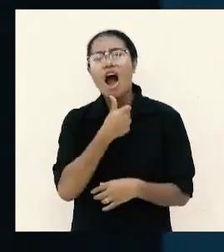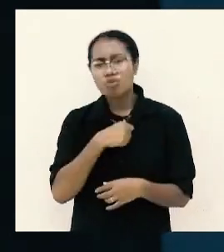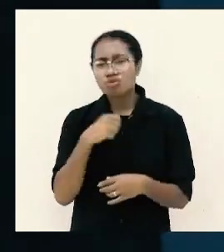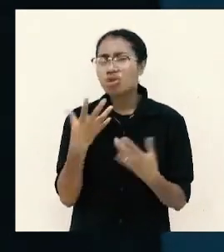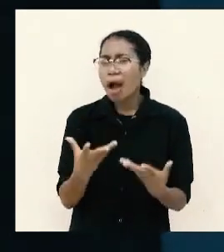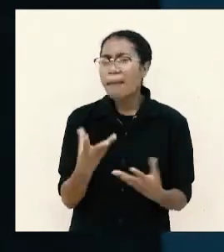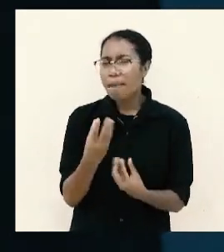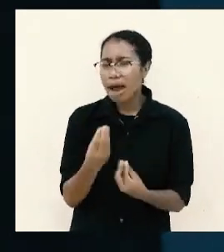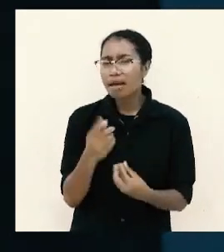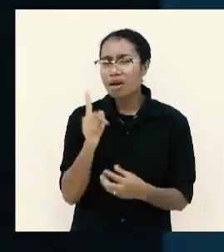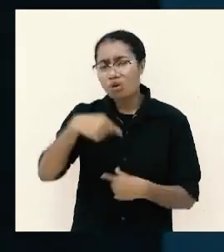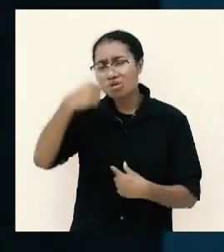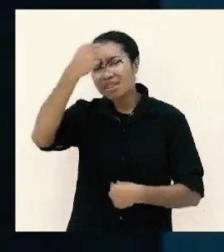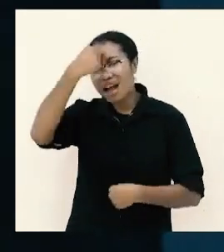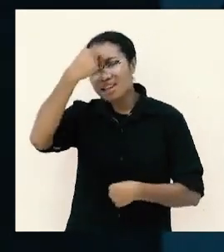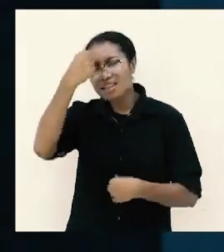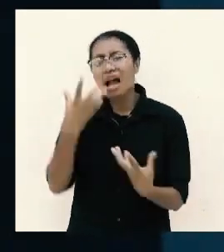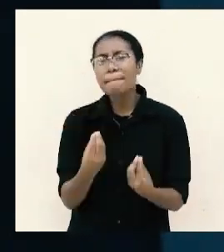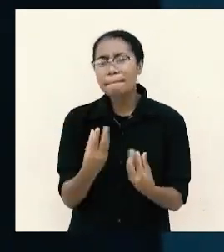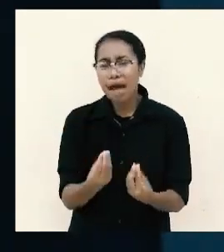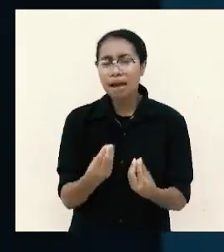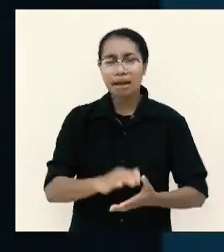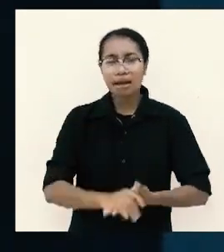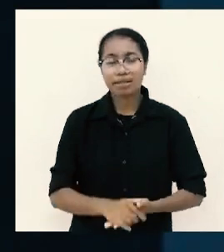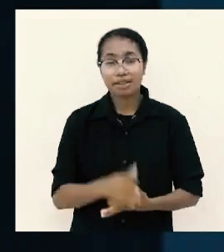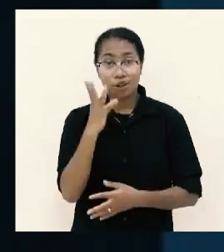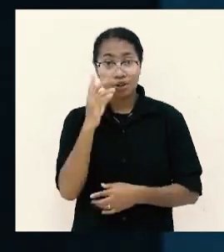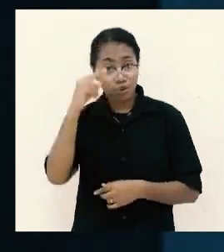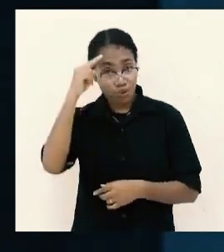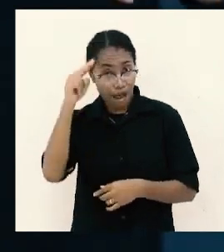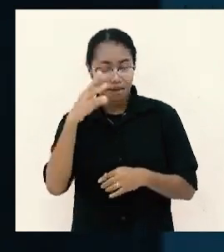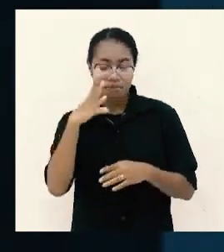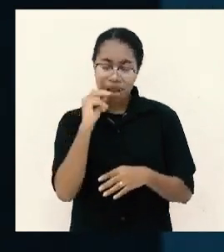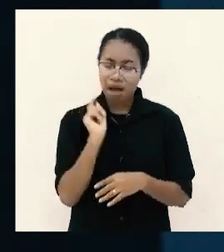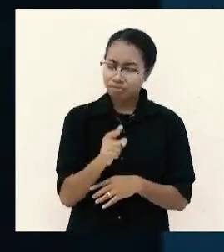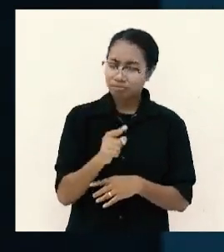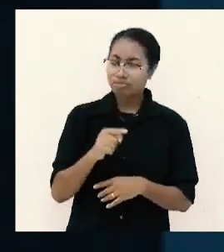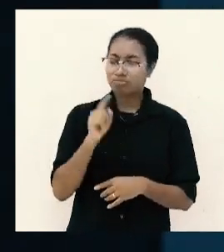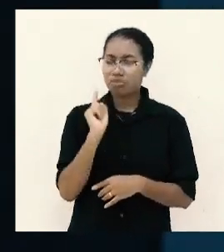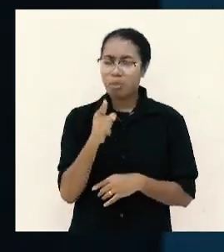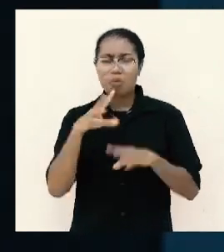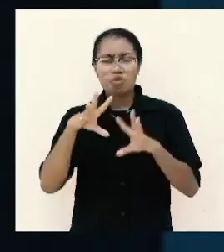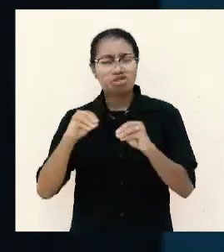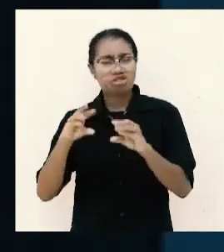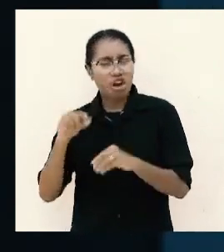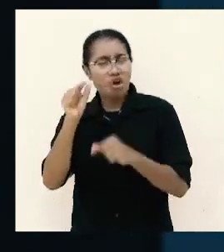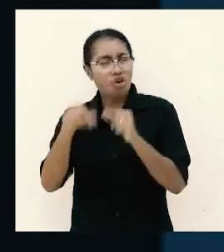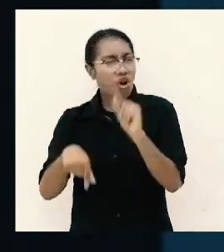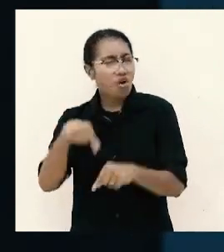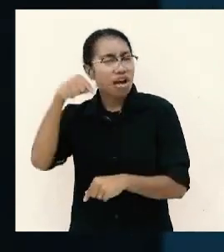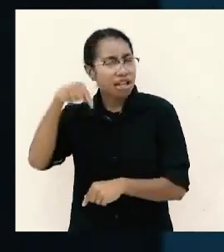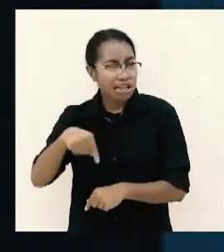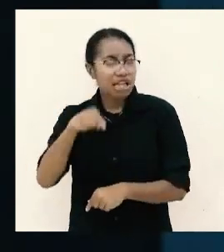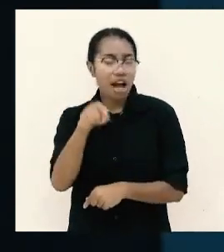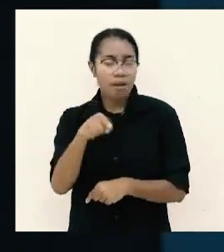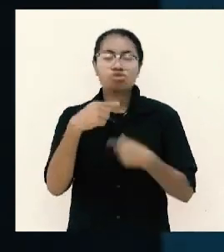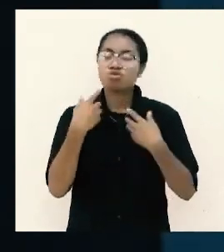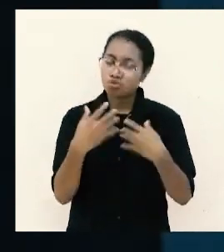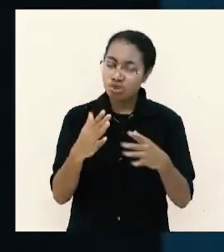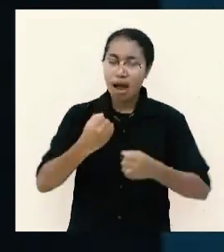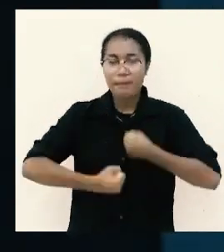lalu Tuhan itu berkata seapapun yang kamu kerjakan kepada buat pada orang-orang ini kamu telah